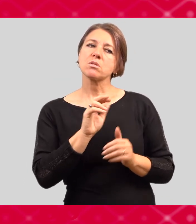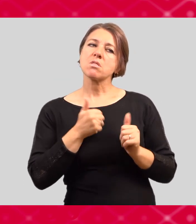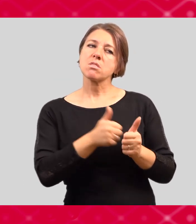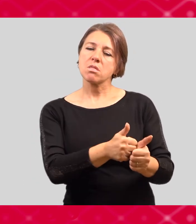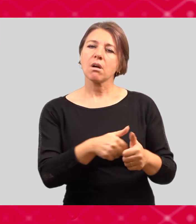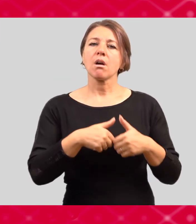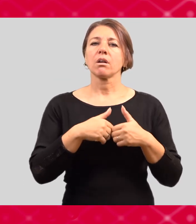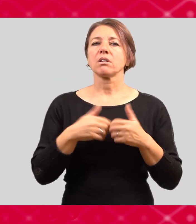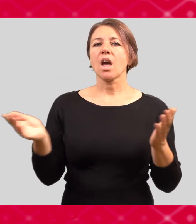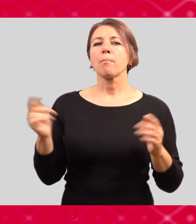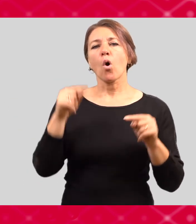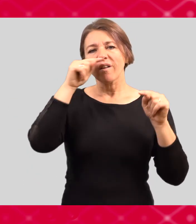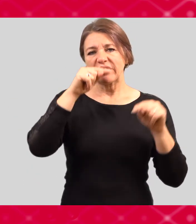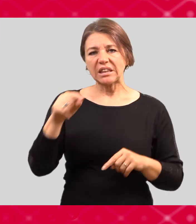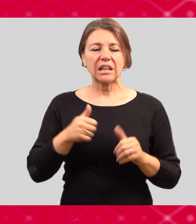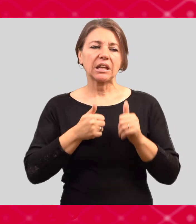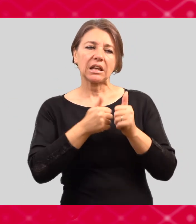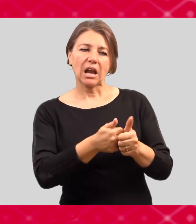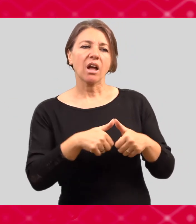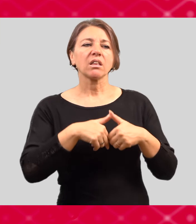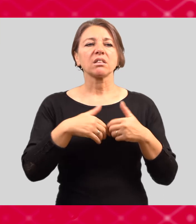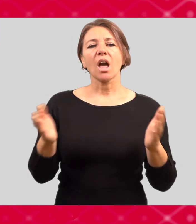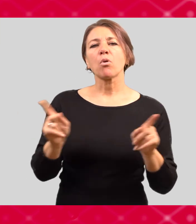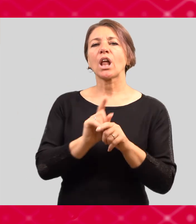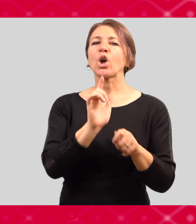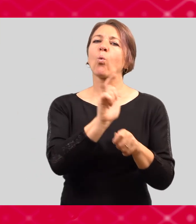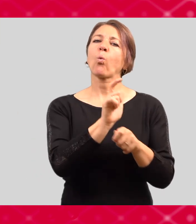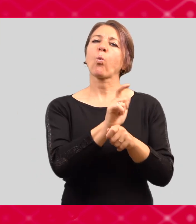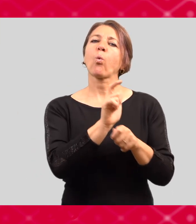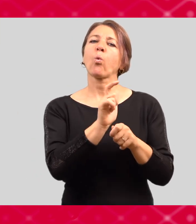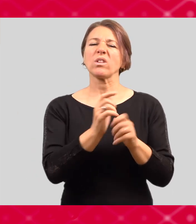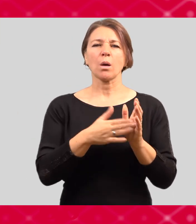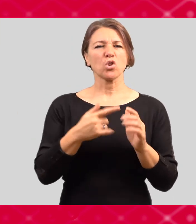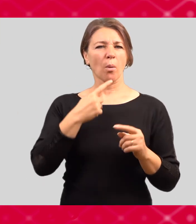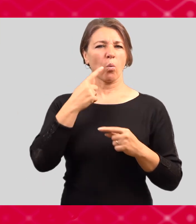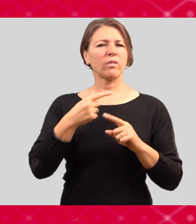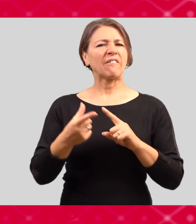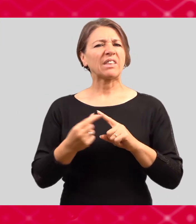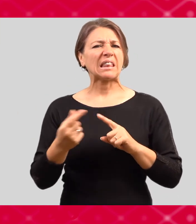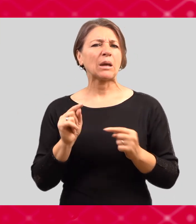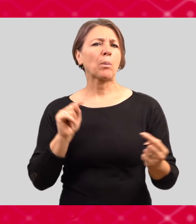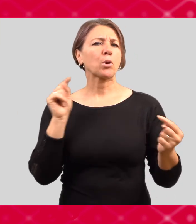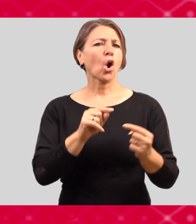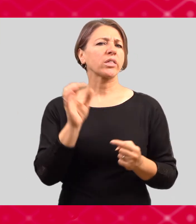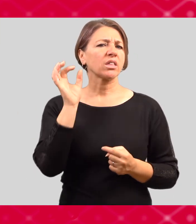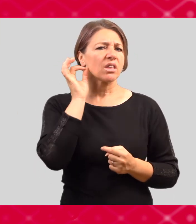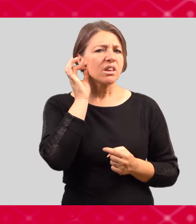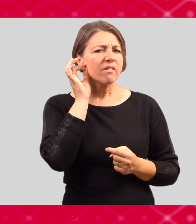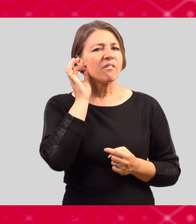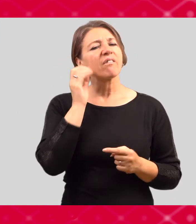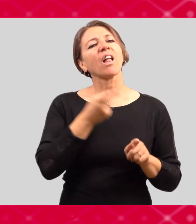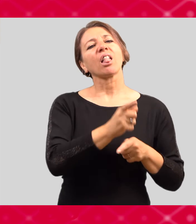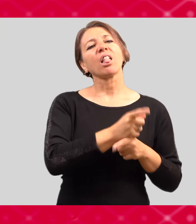různých druhů chování, které mohou působit jako sexuální obtěžování, pakliže jsou druhou stranou